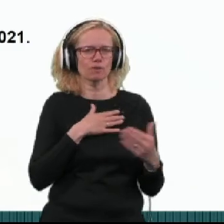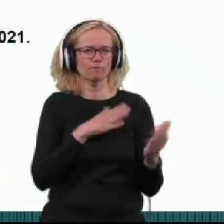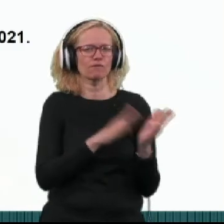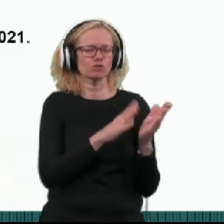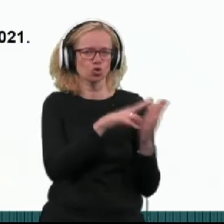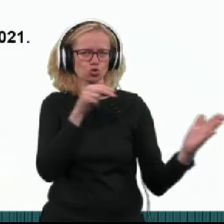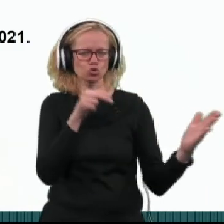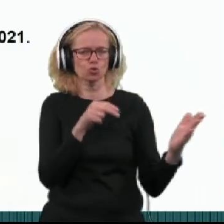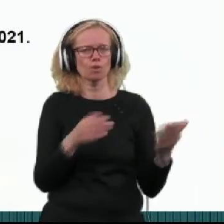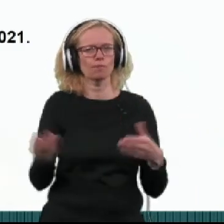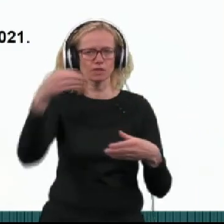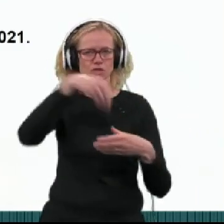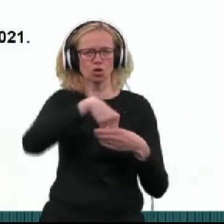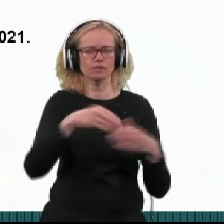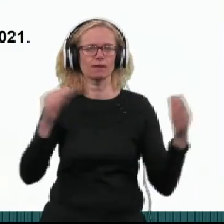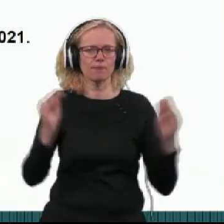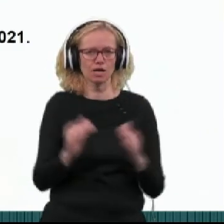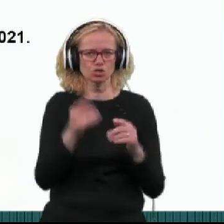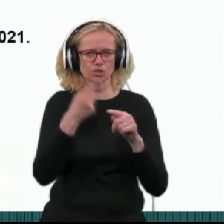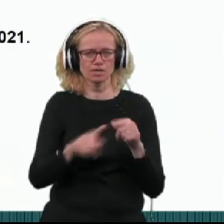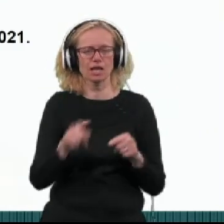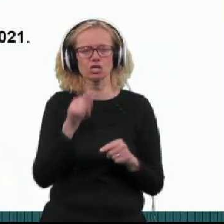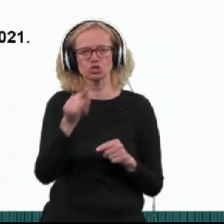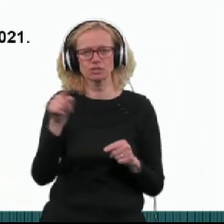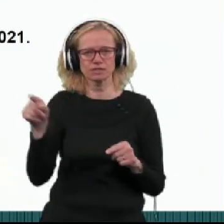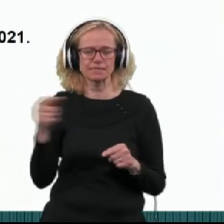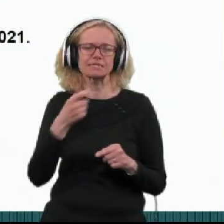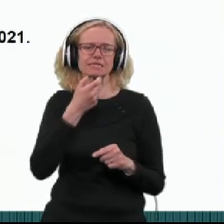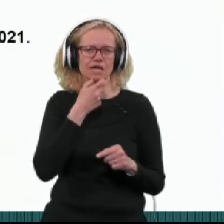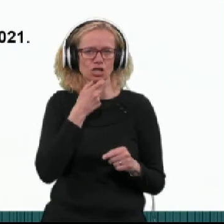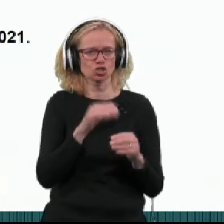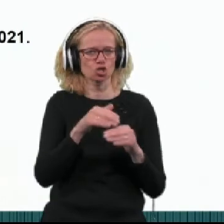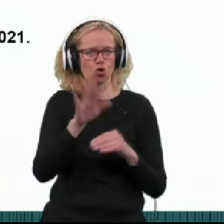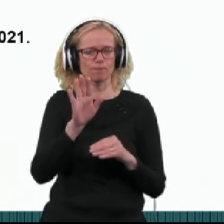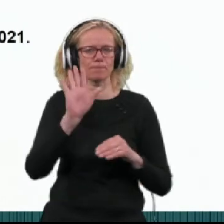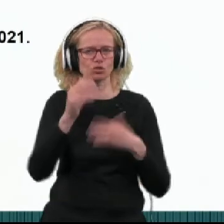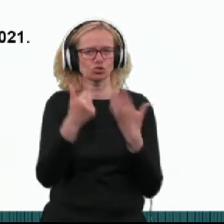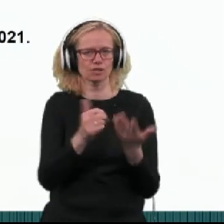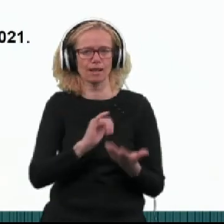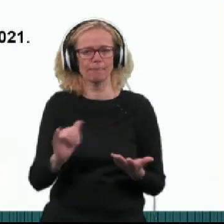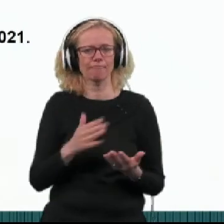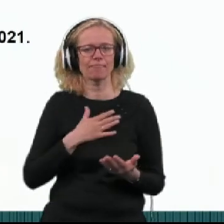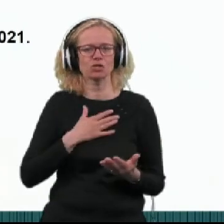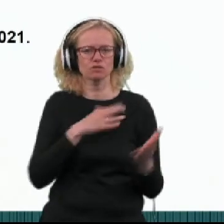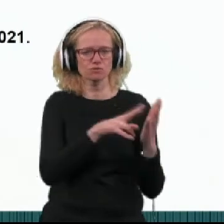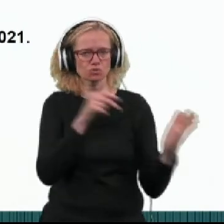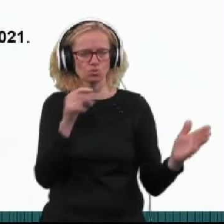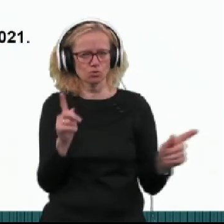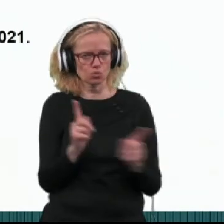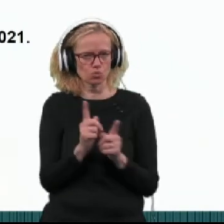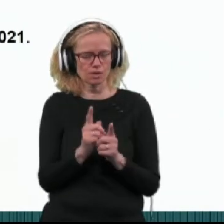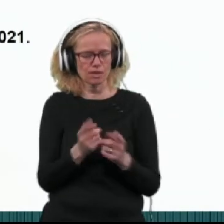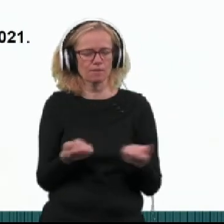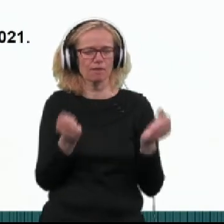prisotnih manjši delež tistih, ki so starejši od 65 let. V našem vzorcu prav tako